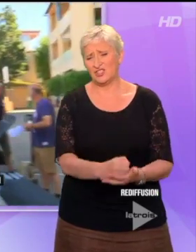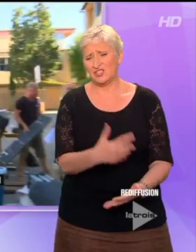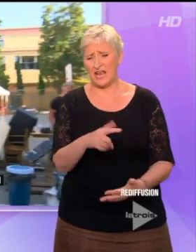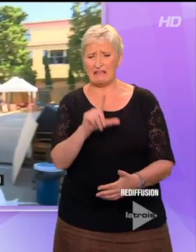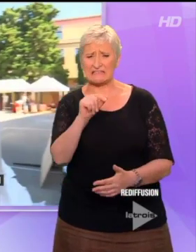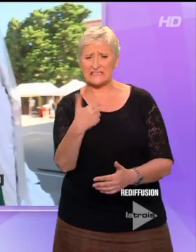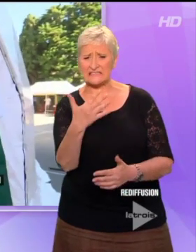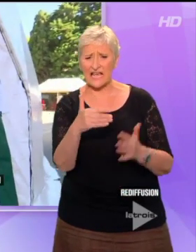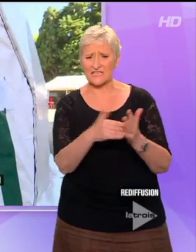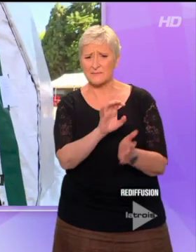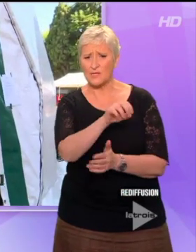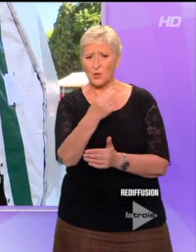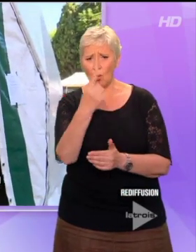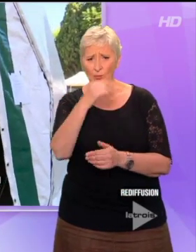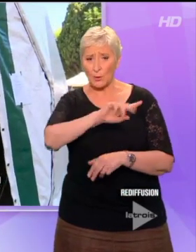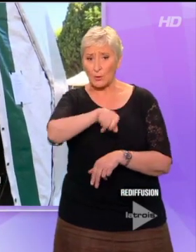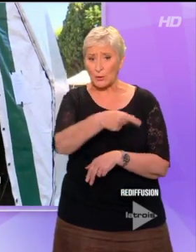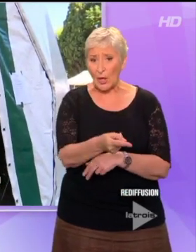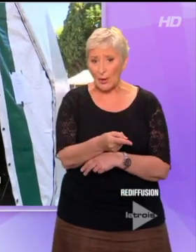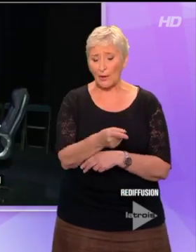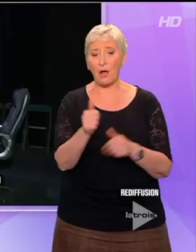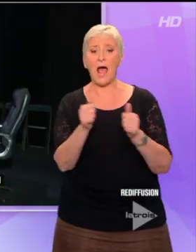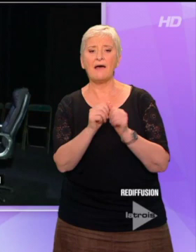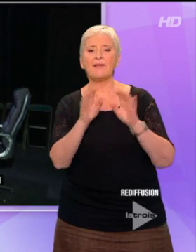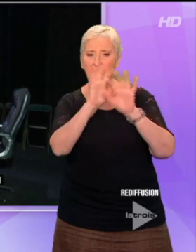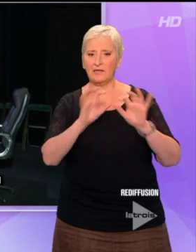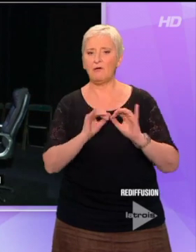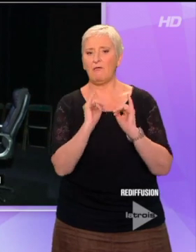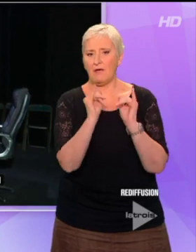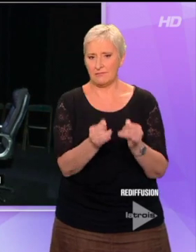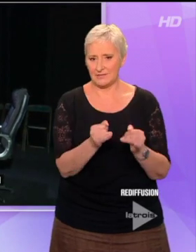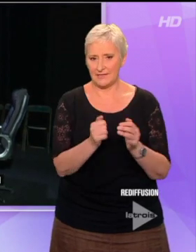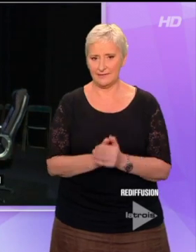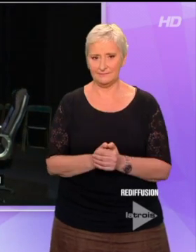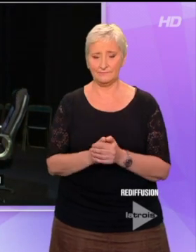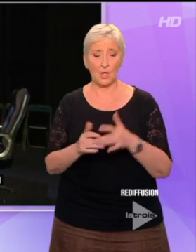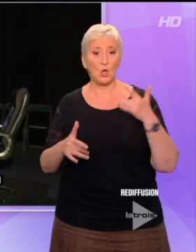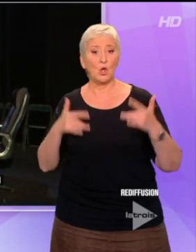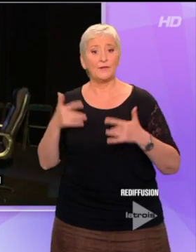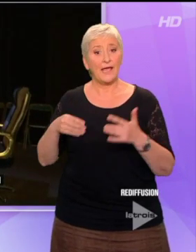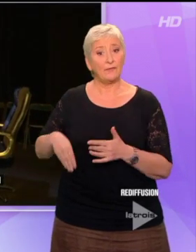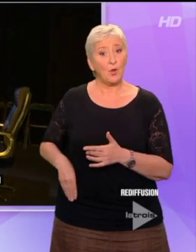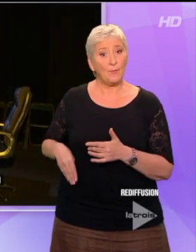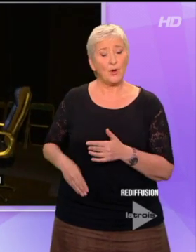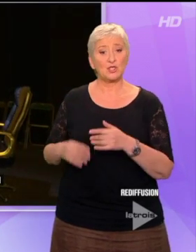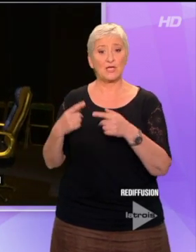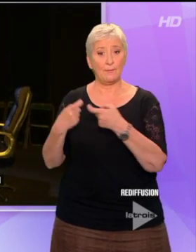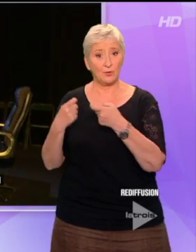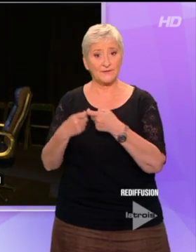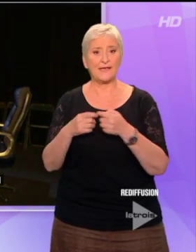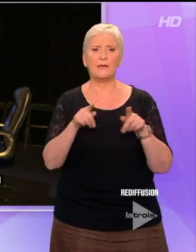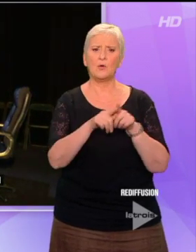15 000 euros le créneau d'une heure, installation du décor compris. Alors, le théâtre de poche à Bruxelles et l'Ancre à Charleroi